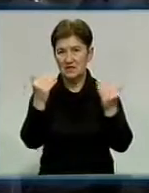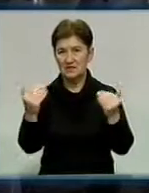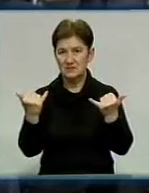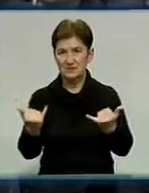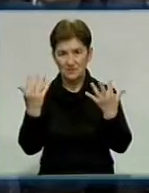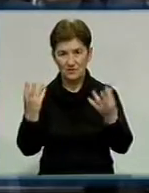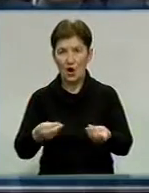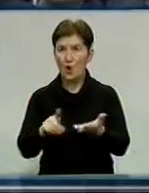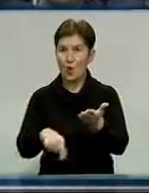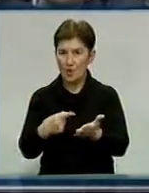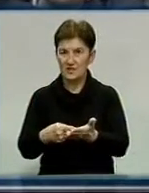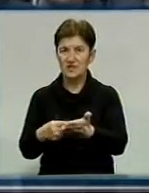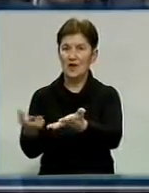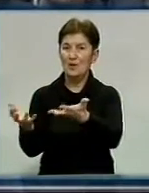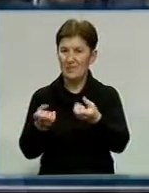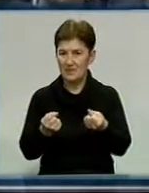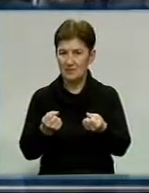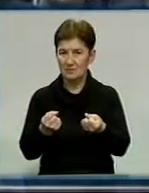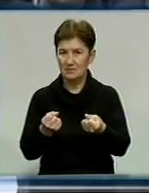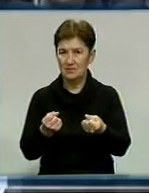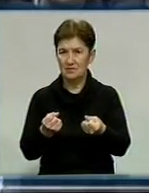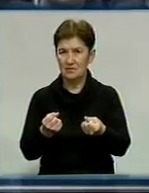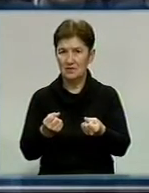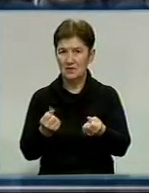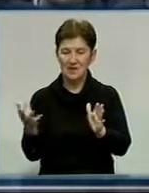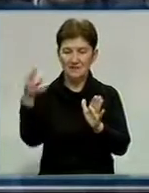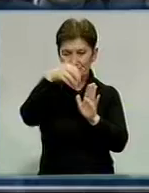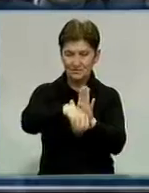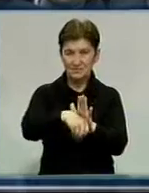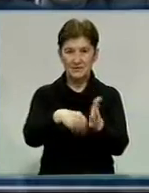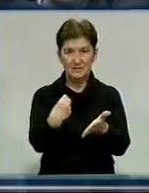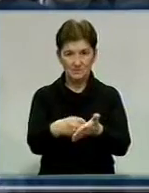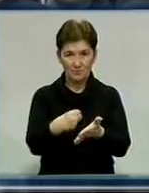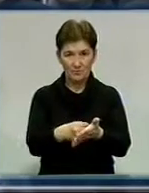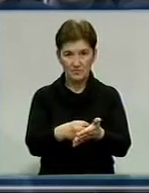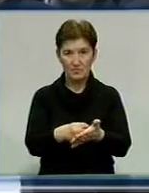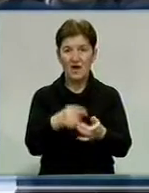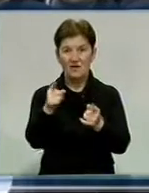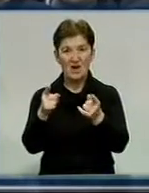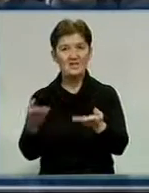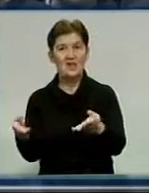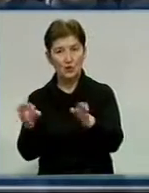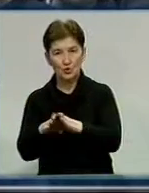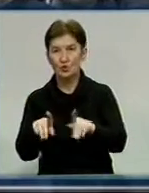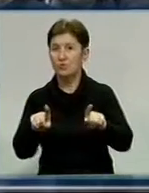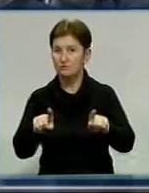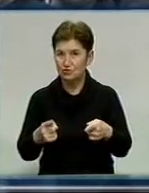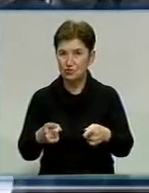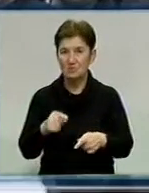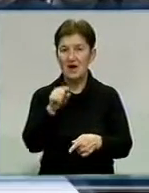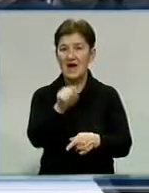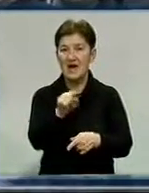міст прийме на свій баланс, то рано чи поздно вас закройт. Чому? Тому що це